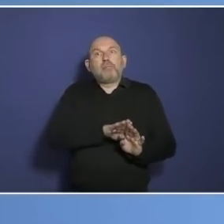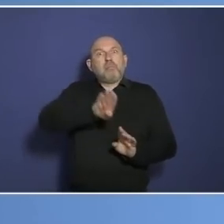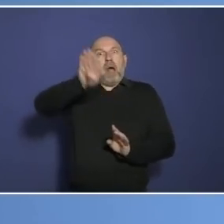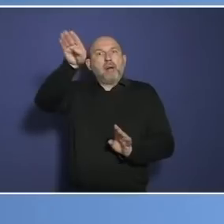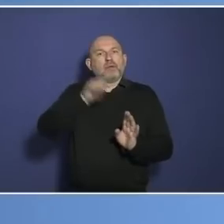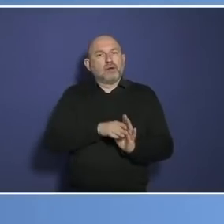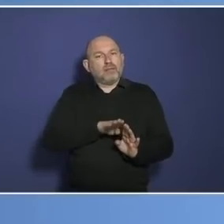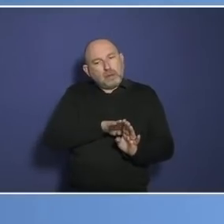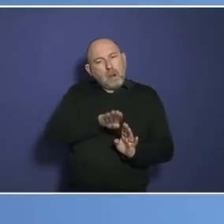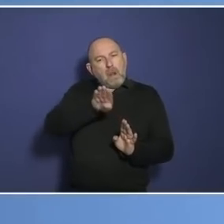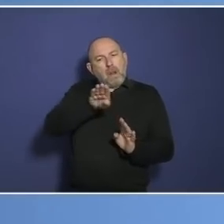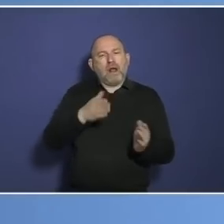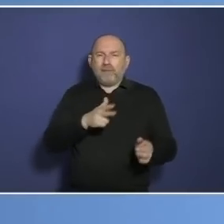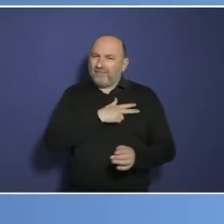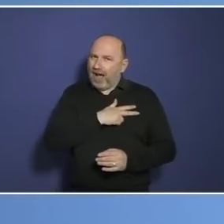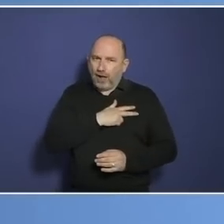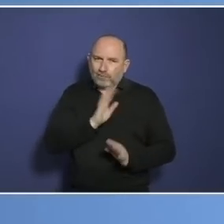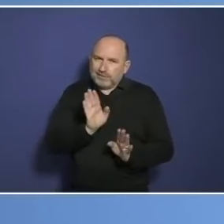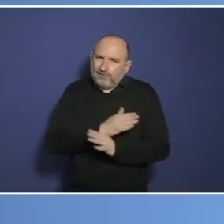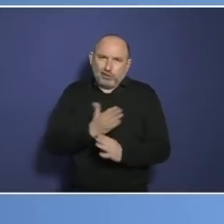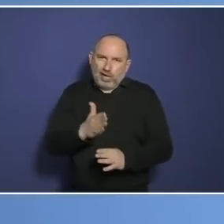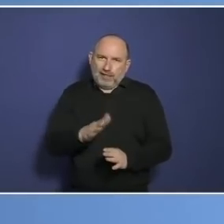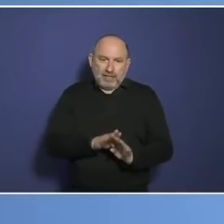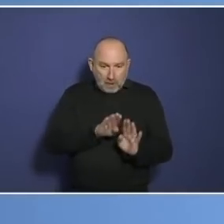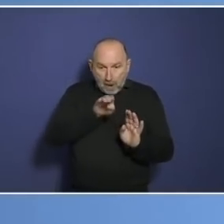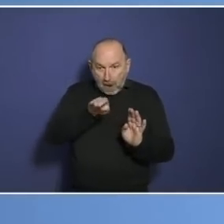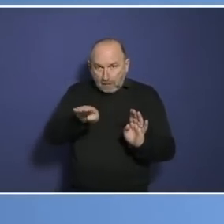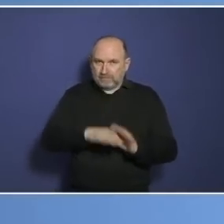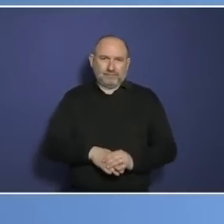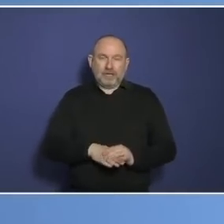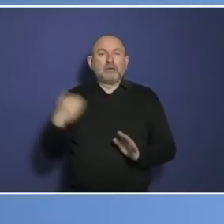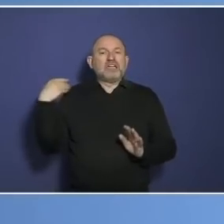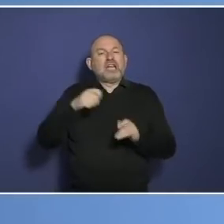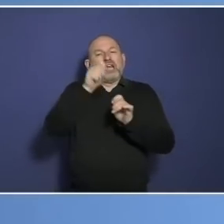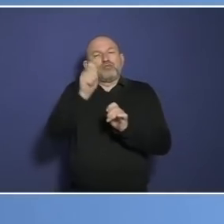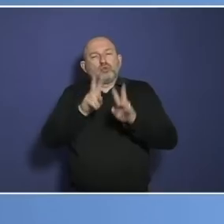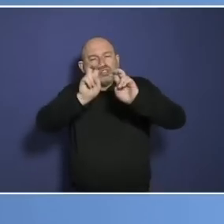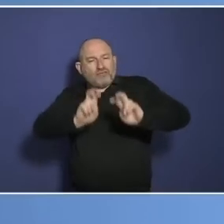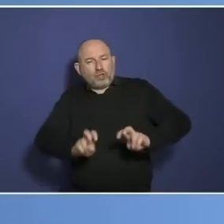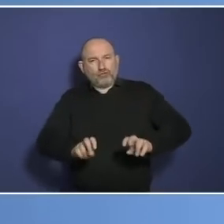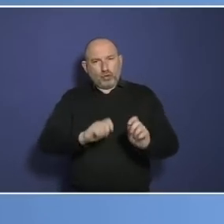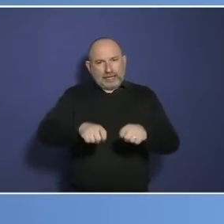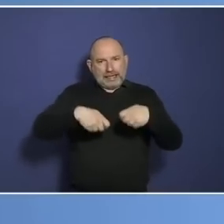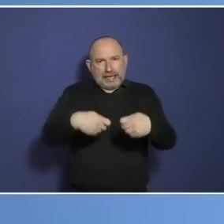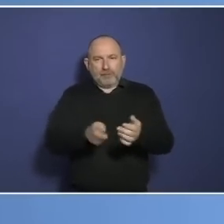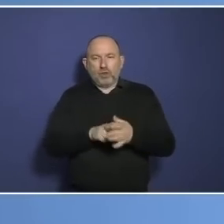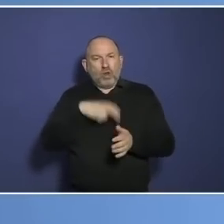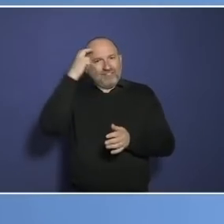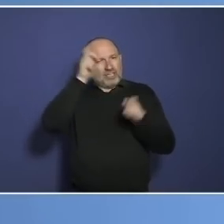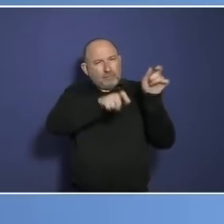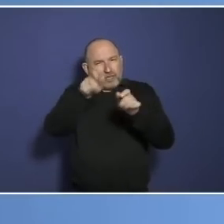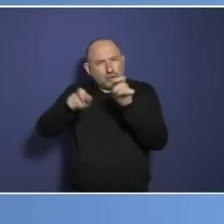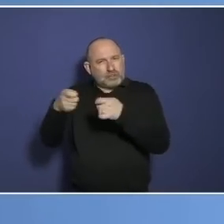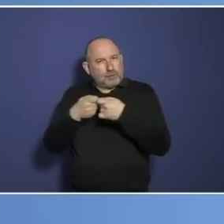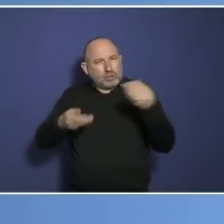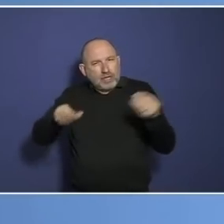aber es ist einfach sehr unwahrscheinlich. Ich kenne eigentlich keine größere Studie und auch keinen bekannteren Wissenschaftler, mit dem ich in